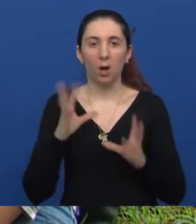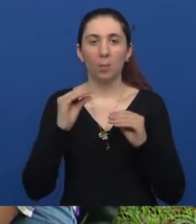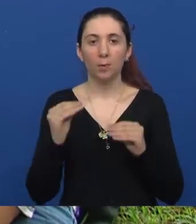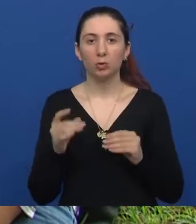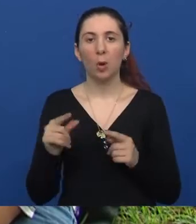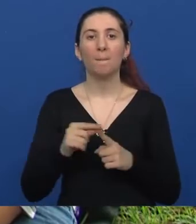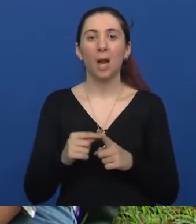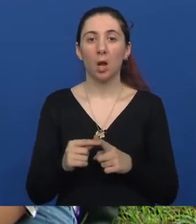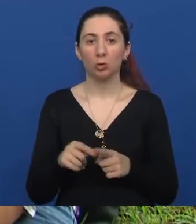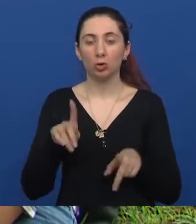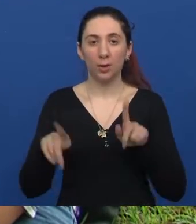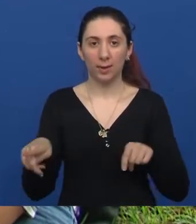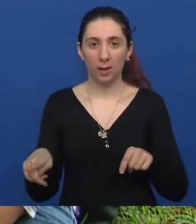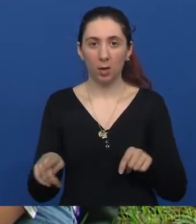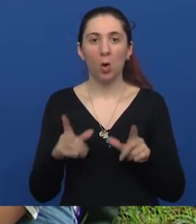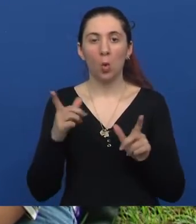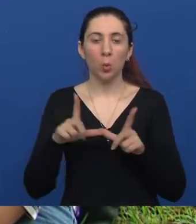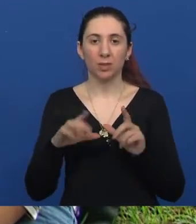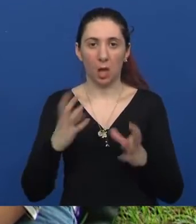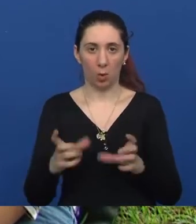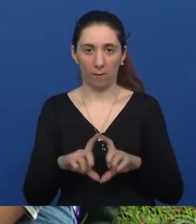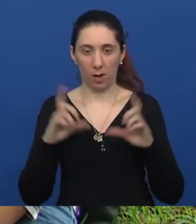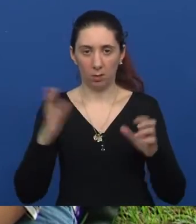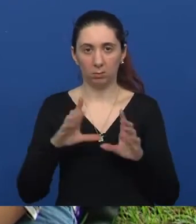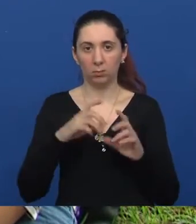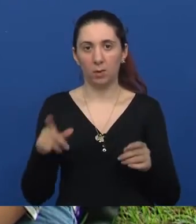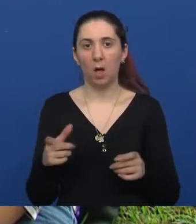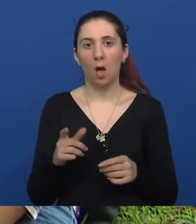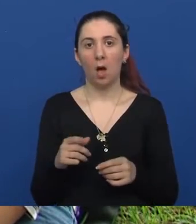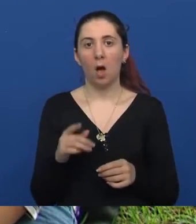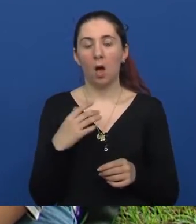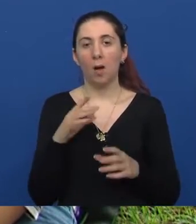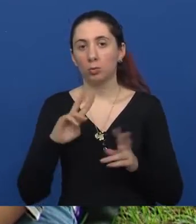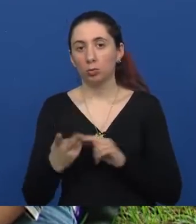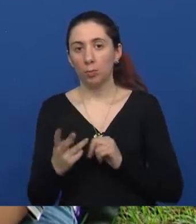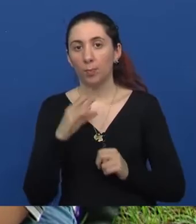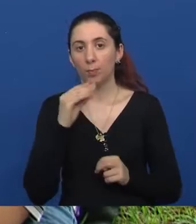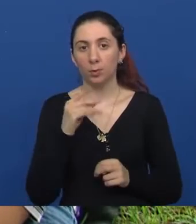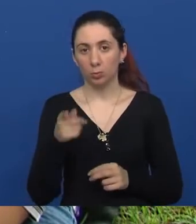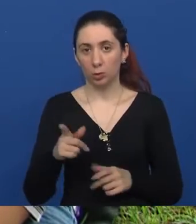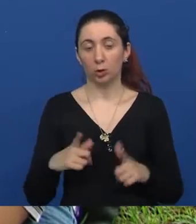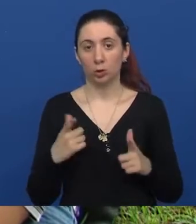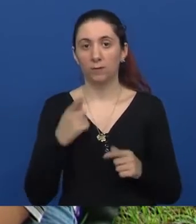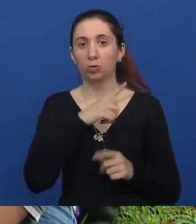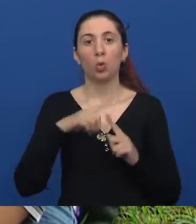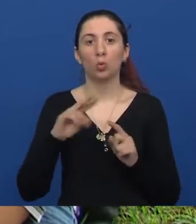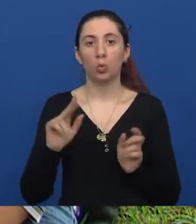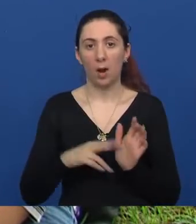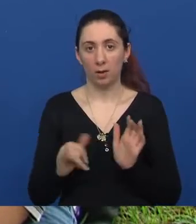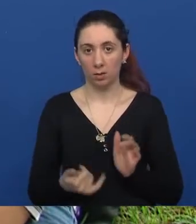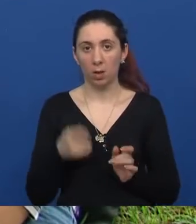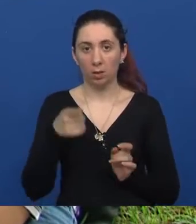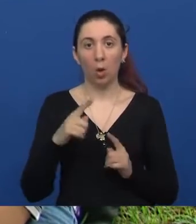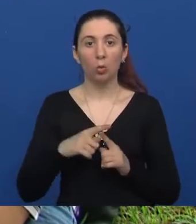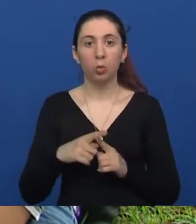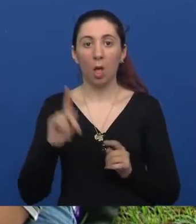pričamo o prilagođenosti nekih, ajmo reći, ustanova, a sa druge strane ne pričamo o prilagođenosti, znači ti živiš konkretno na turnju, ti sa turnje